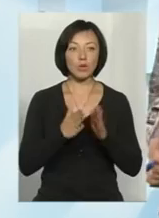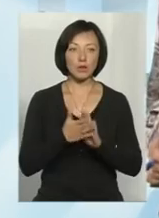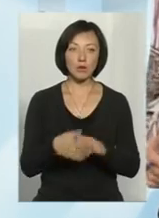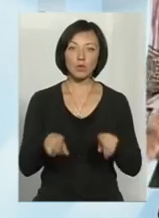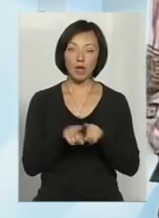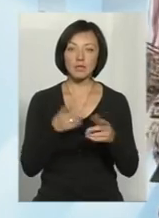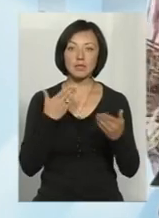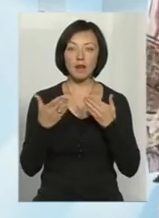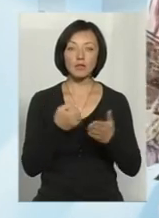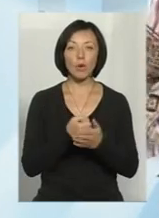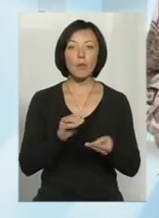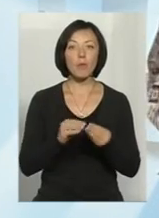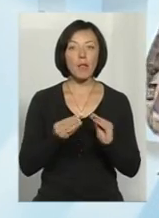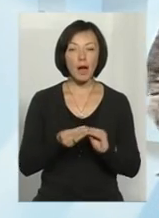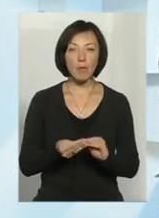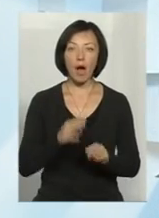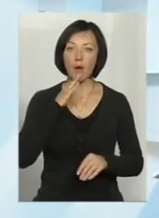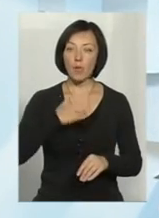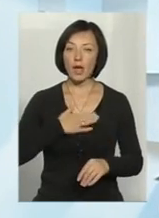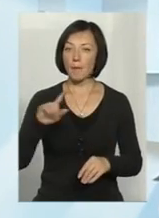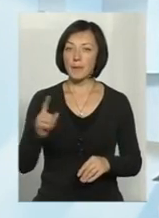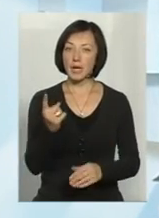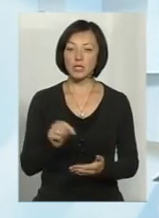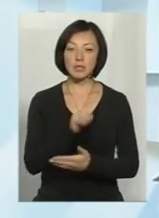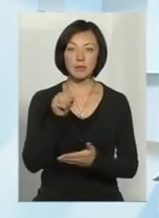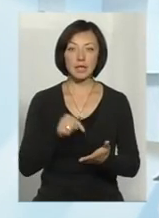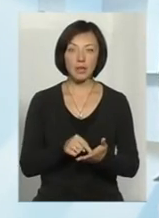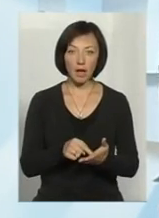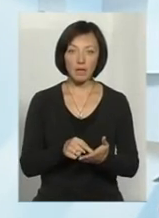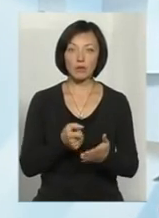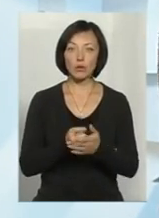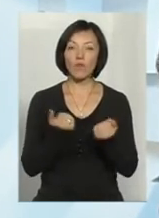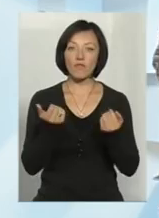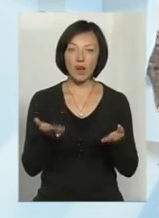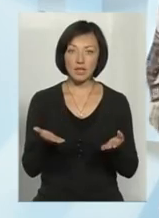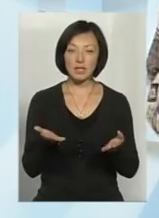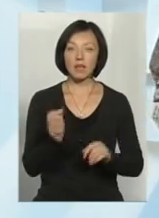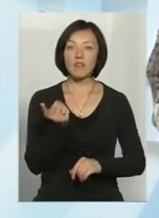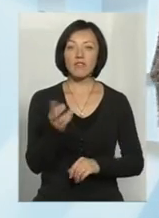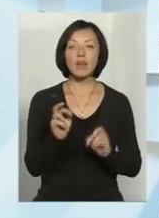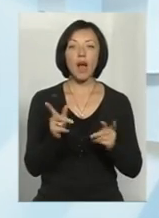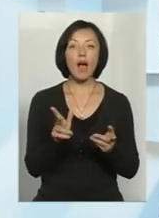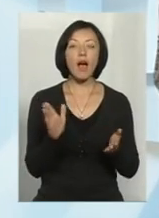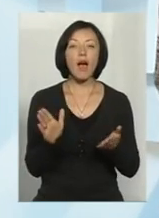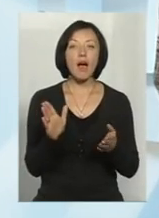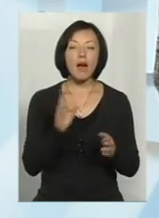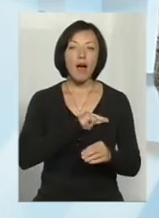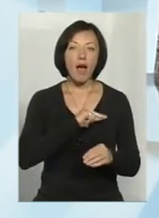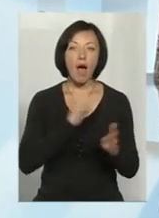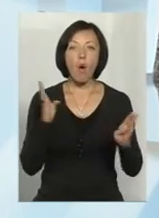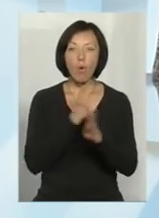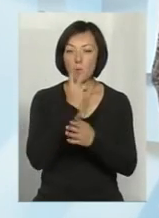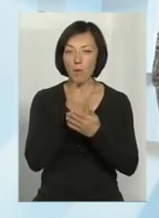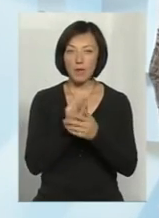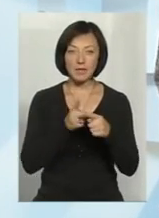таке ставлення до проблеми. А моє перше запитання, пані Наталі, я все-таки до вас. От ви, як еколог, побачивши оці кадри,